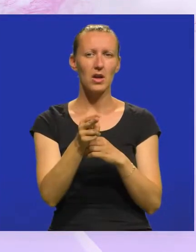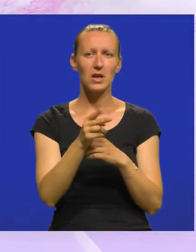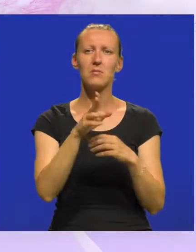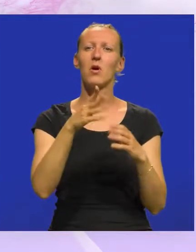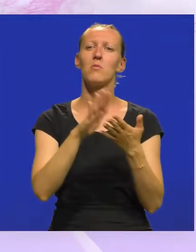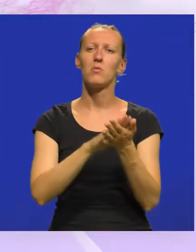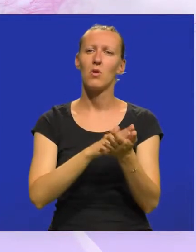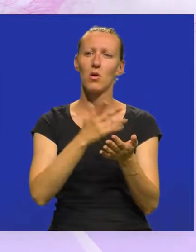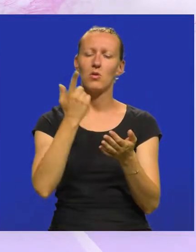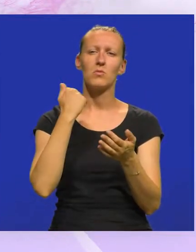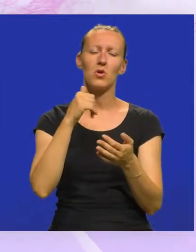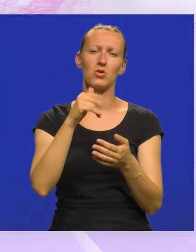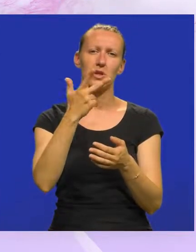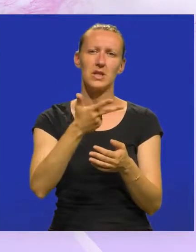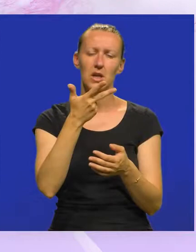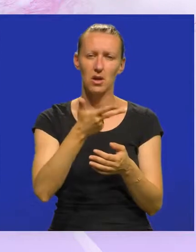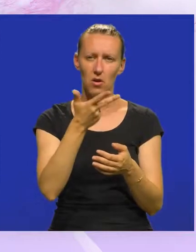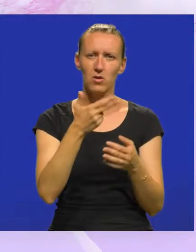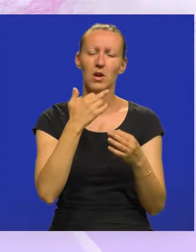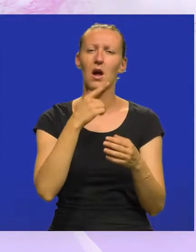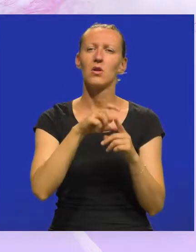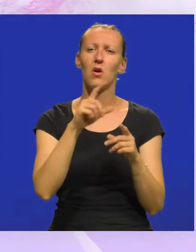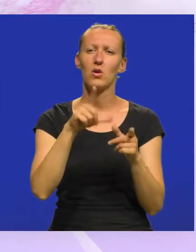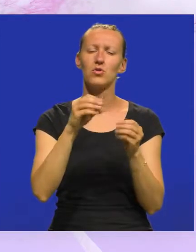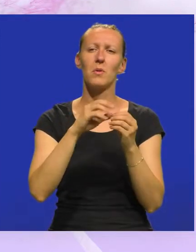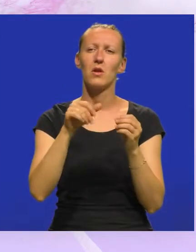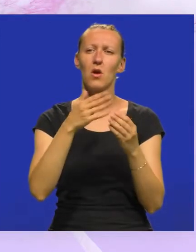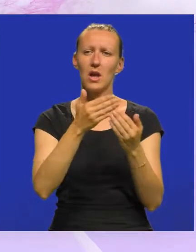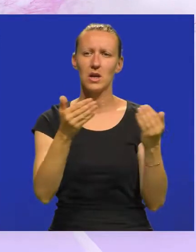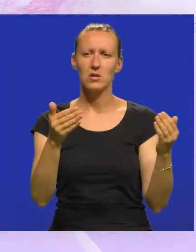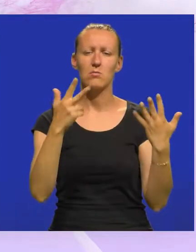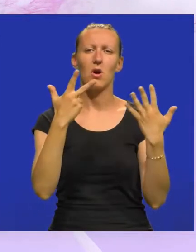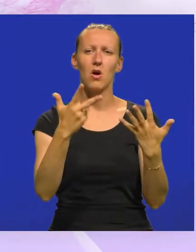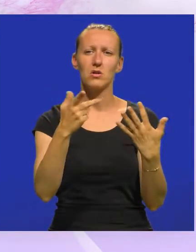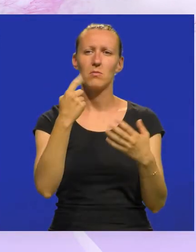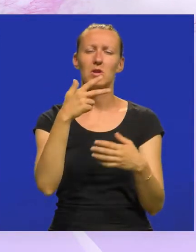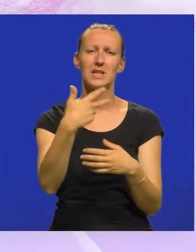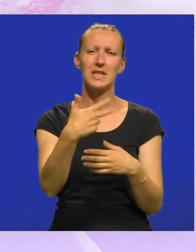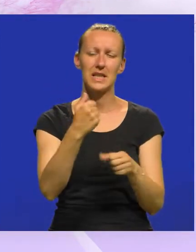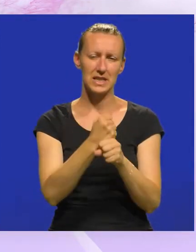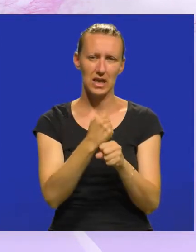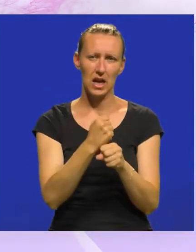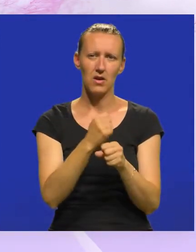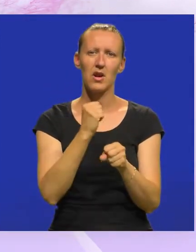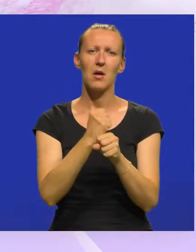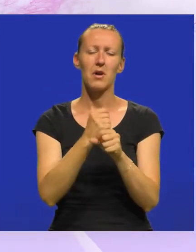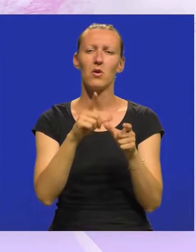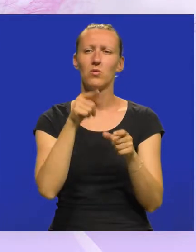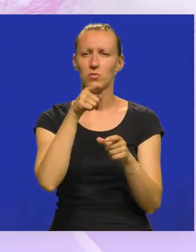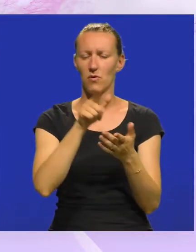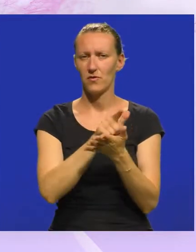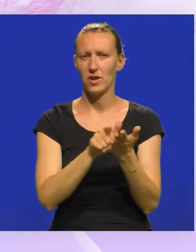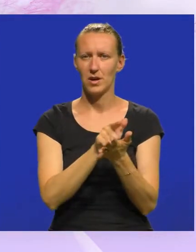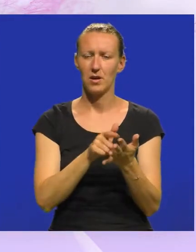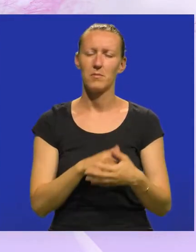nastajao je tijekom protekle tri godine, a Dolić je u Banjolama izložio osam od 30 radova kreiranih u tom